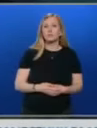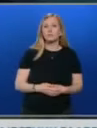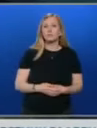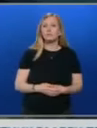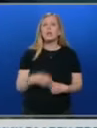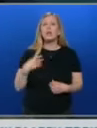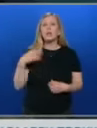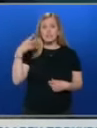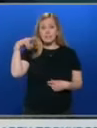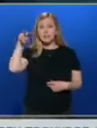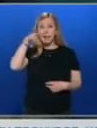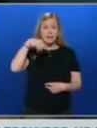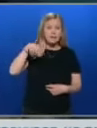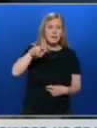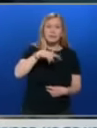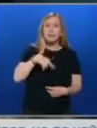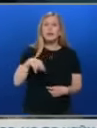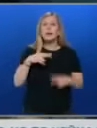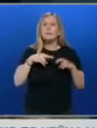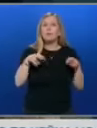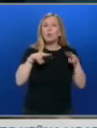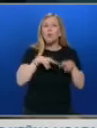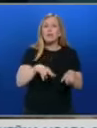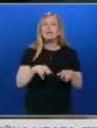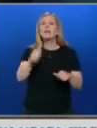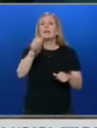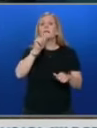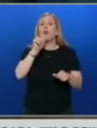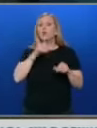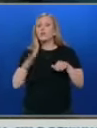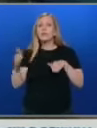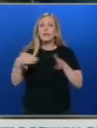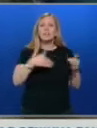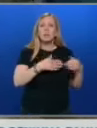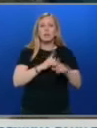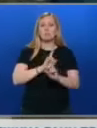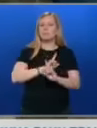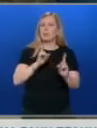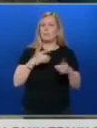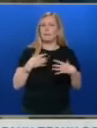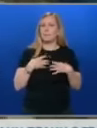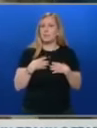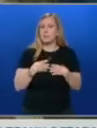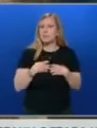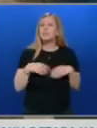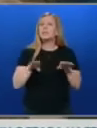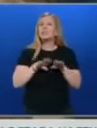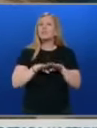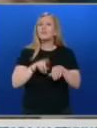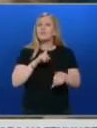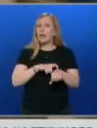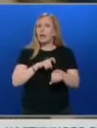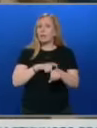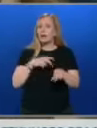Сателитните наблюдения и моделирането на водните течения до този момент не дават повод за притеснение. В реално време се следят не само